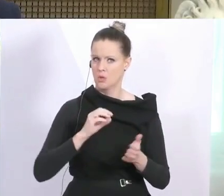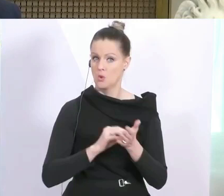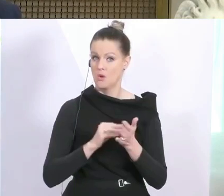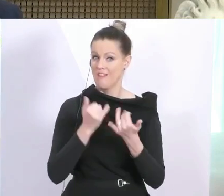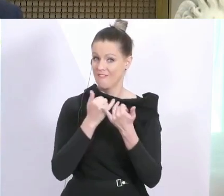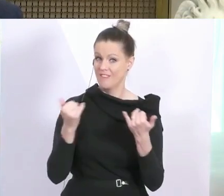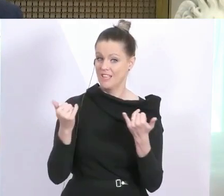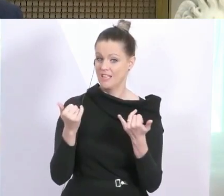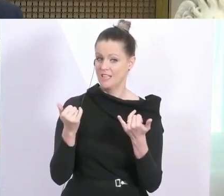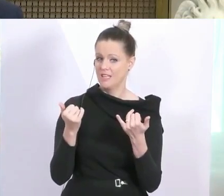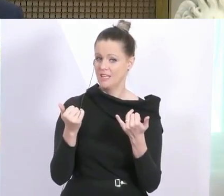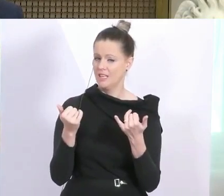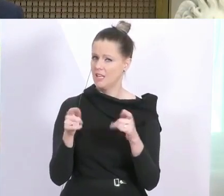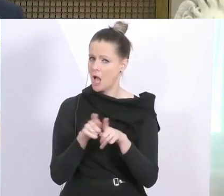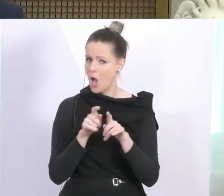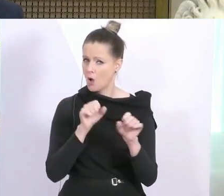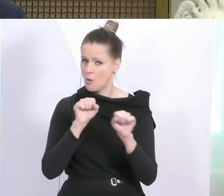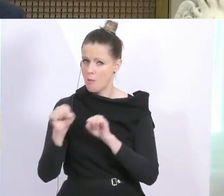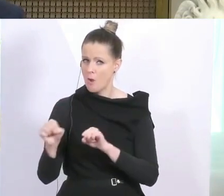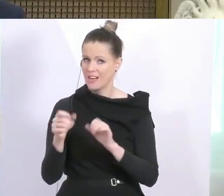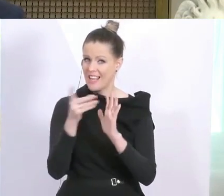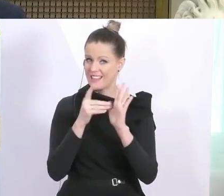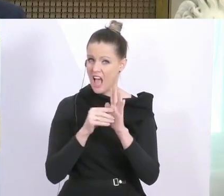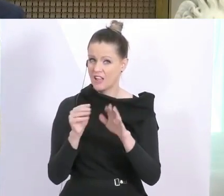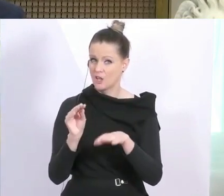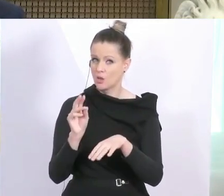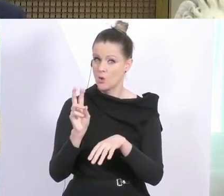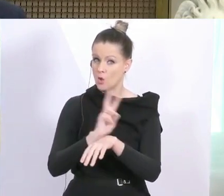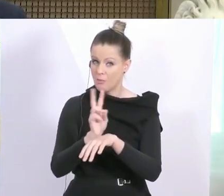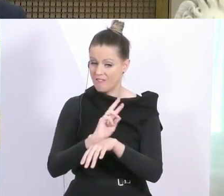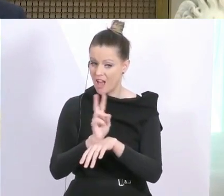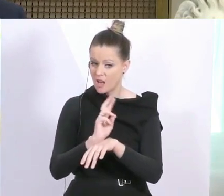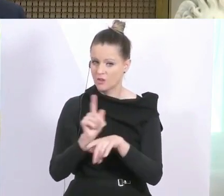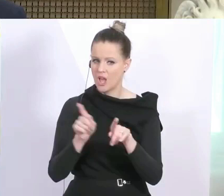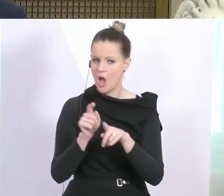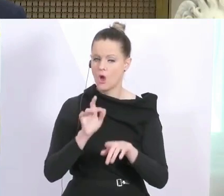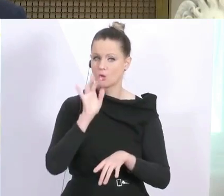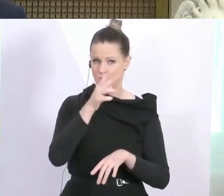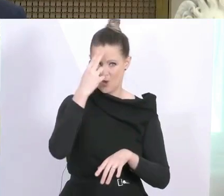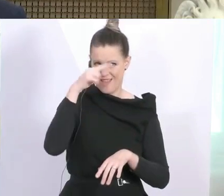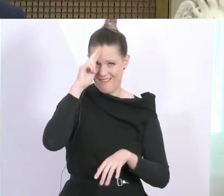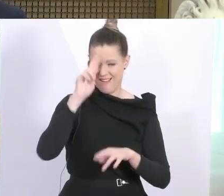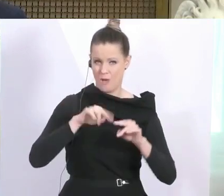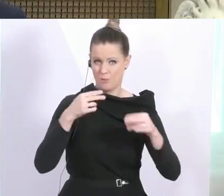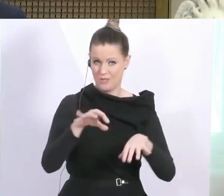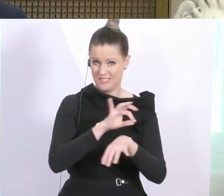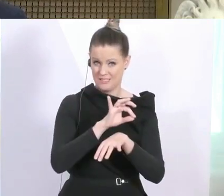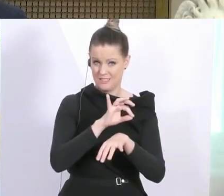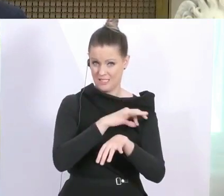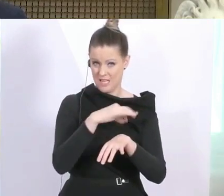in Form von Datenüberwachung und was wäre da konkret vorstellbar auch an den Bundeskanzler? Das asiatische Modell, dass man da wirklich